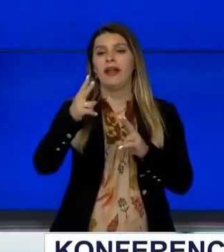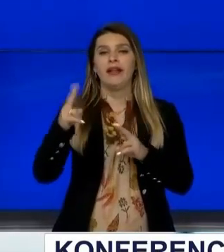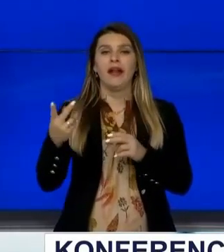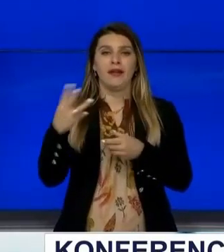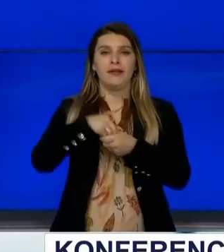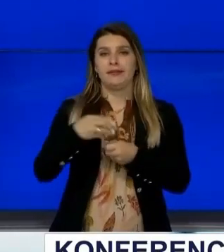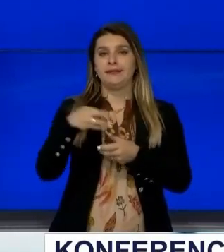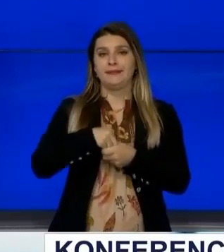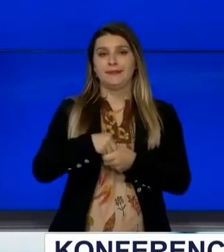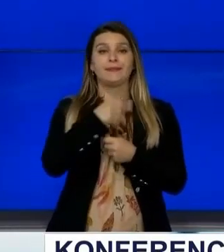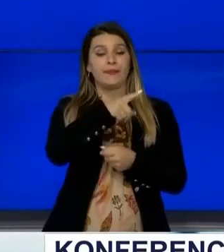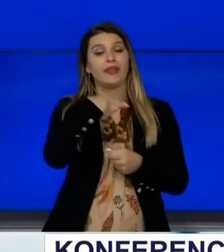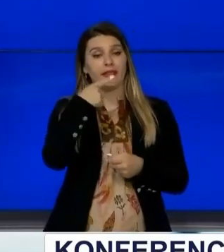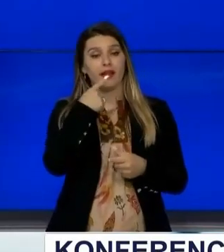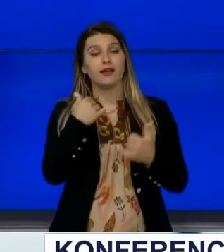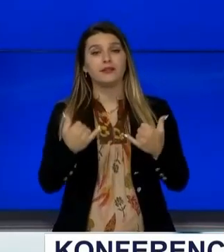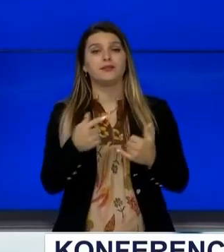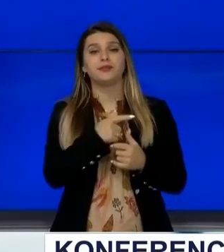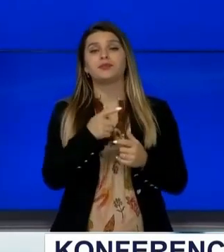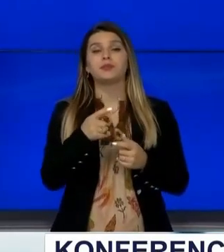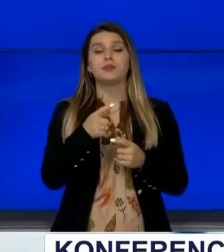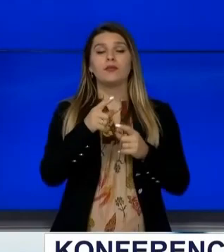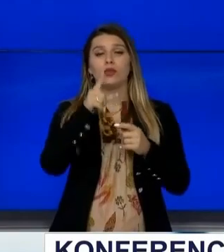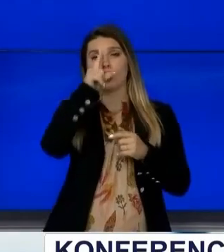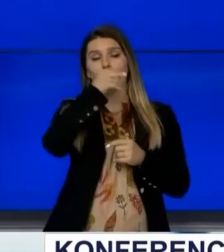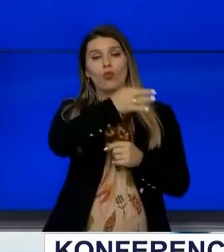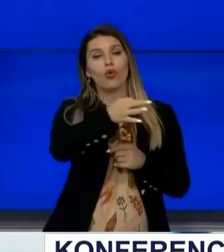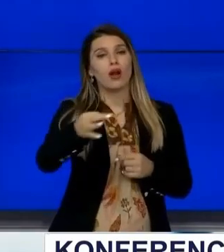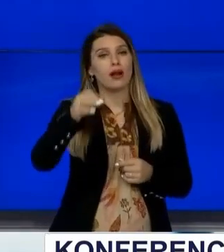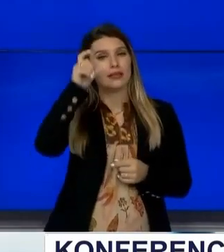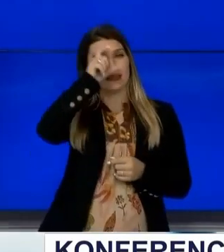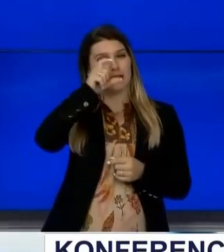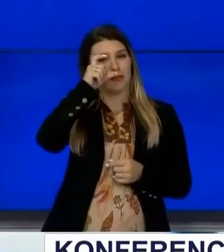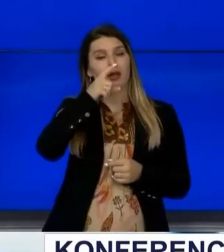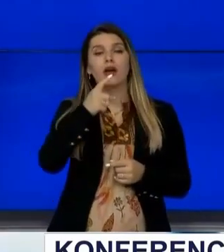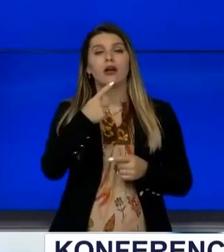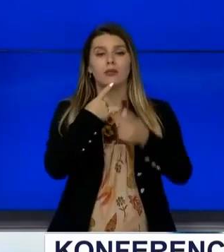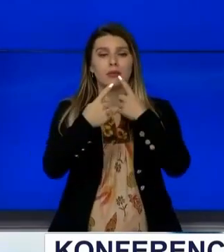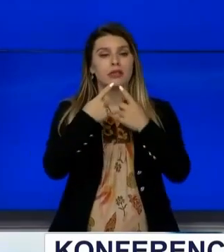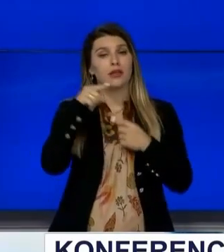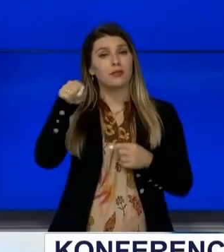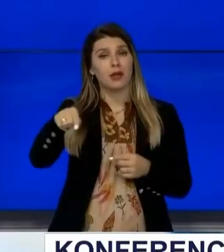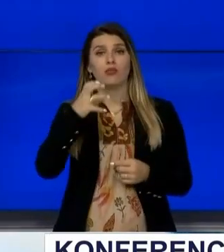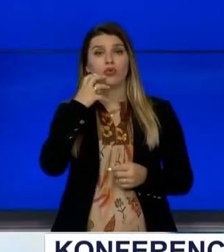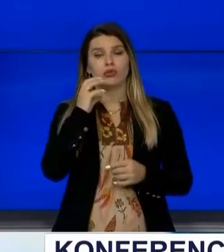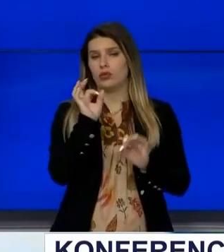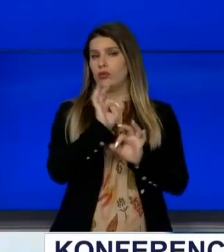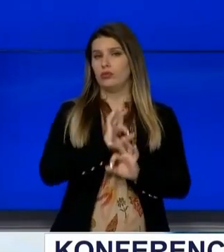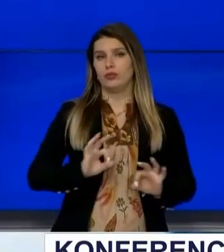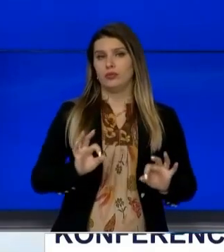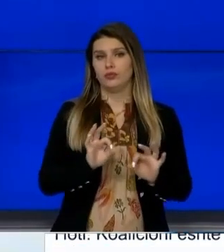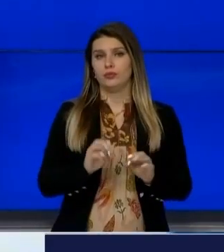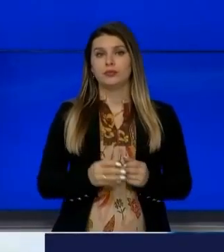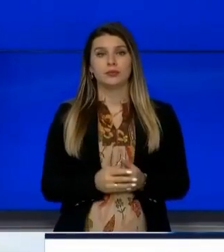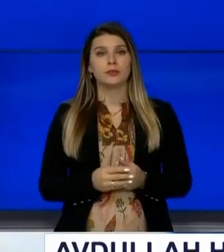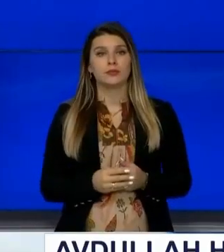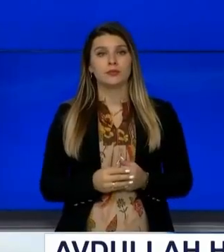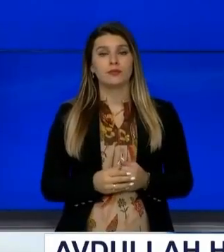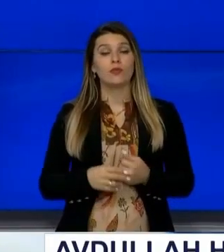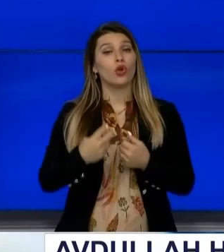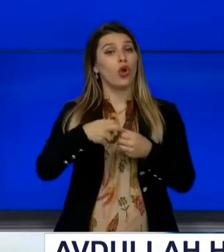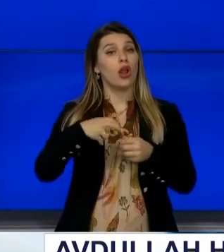A i teksoj se qështja asociacionit nuk do të hapet në dialogu në e Bruxellit Koalicioni qiverisës është duke